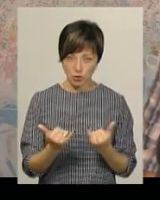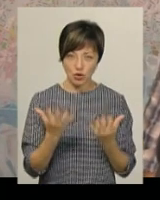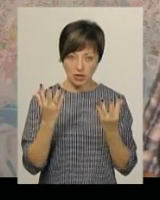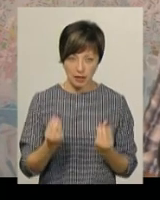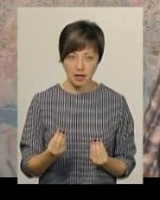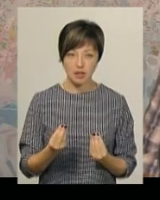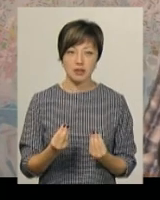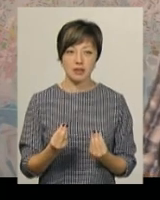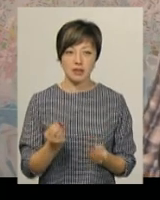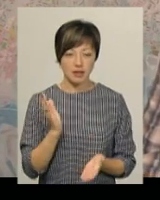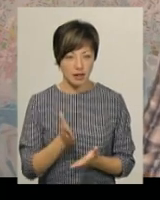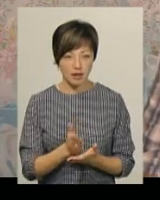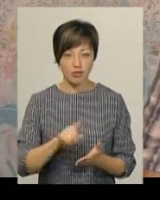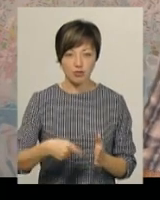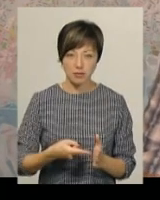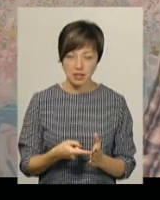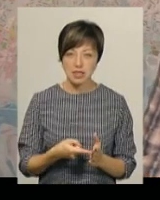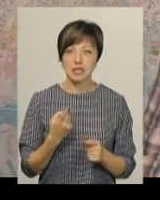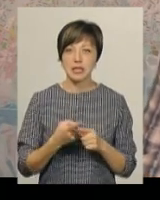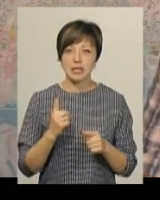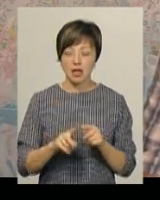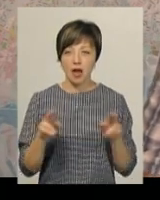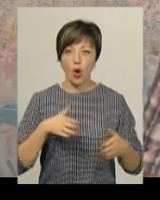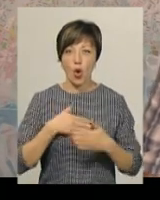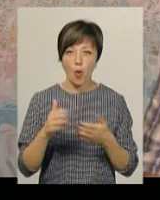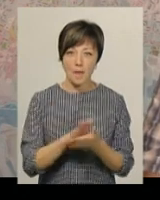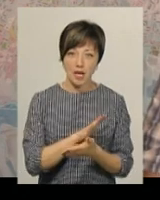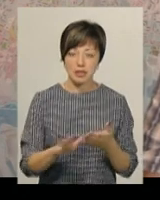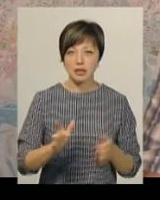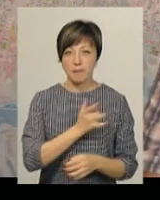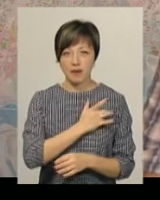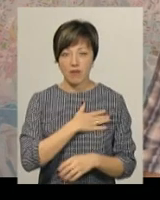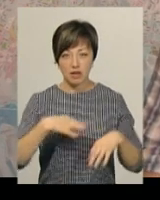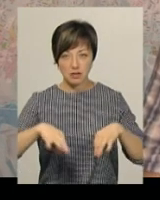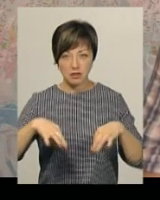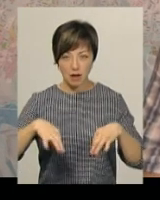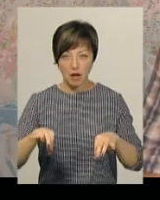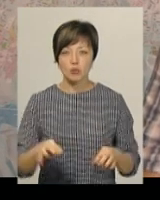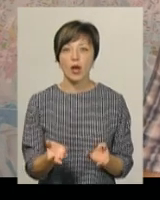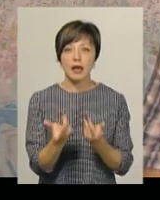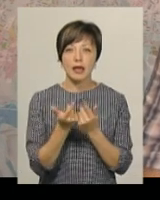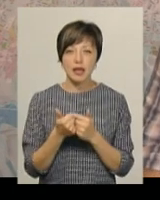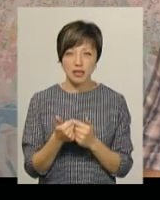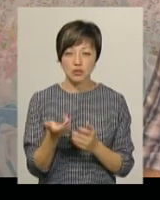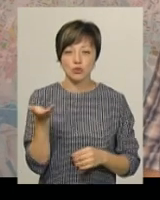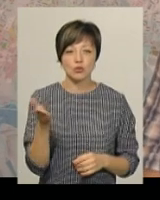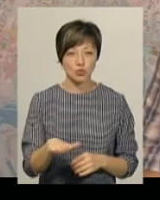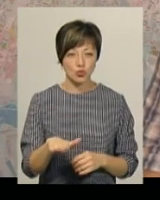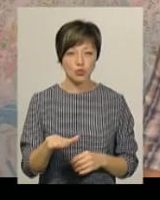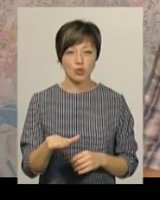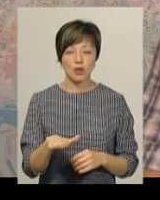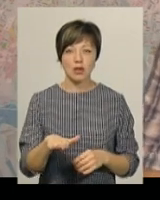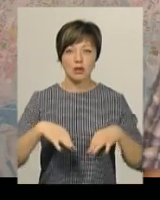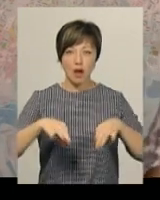є в місті. Це як громадський транспорт, так і приватний транспорт. Кількість одиниць рухомого